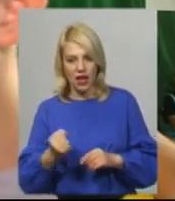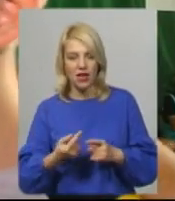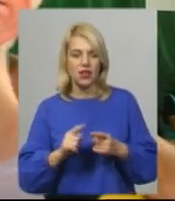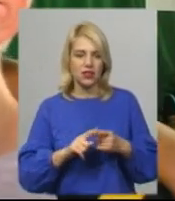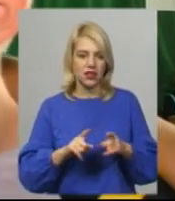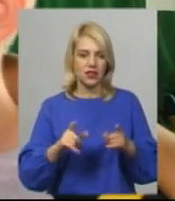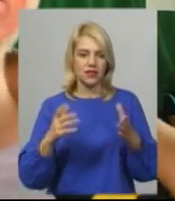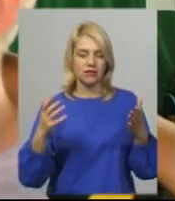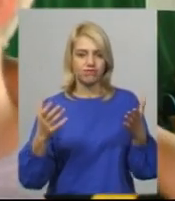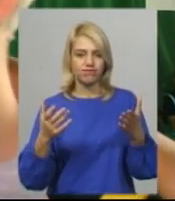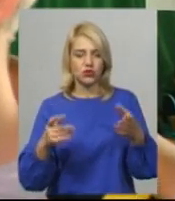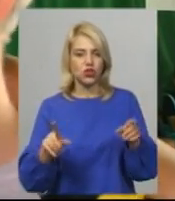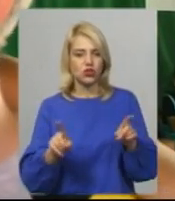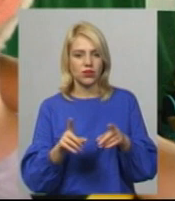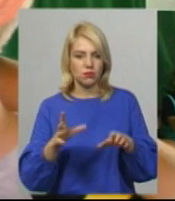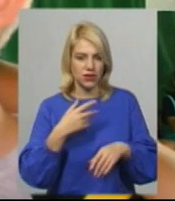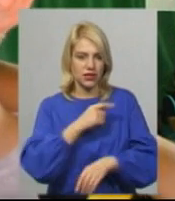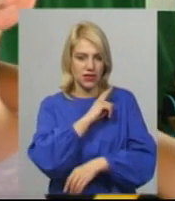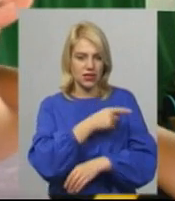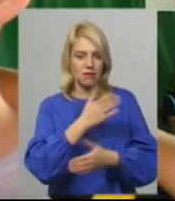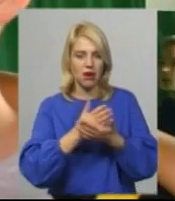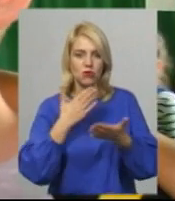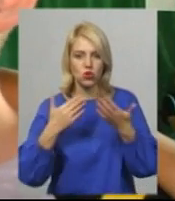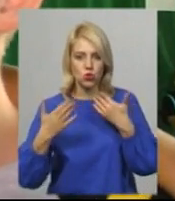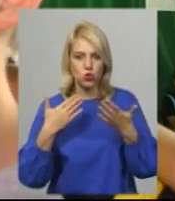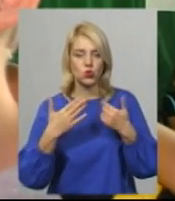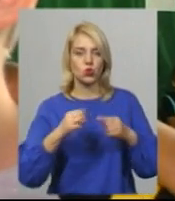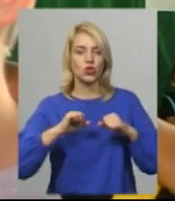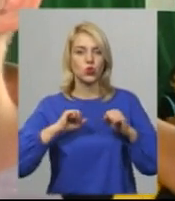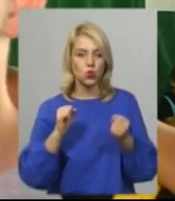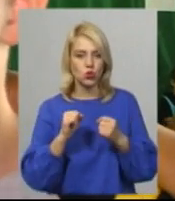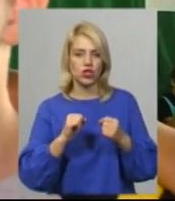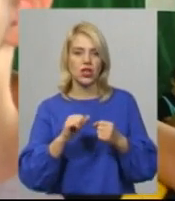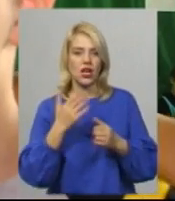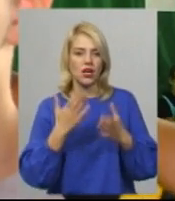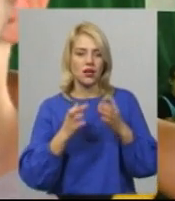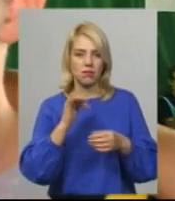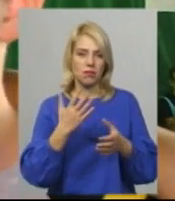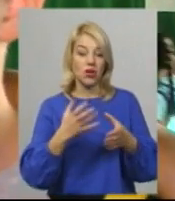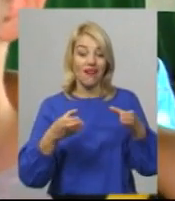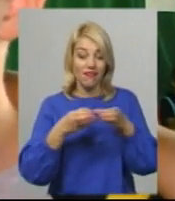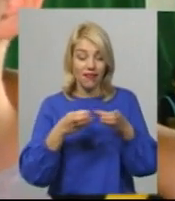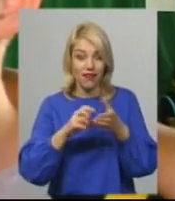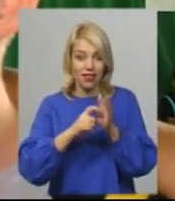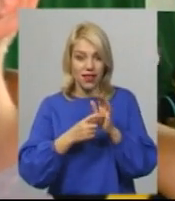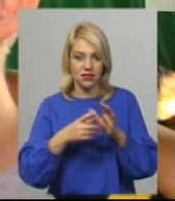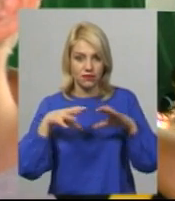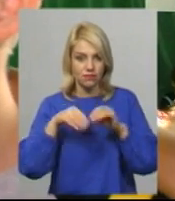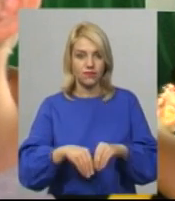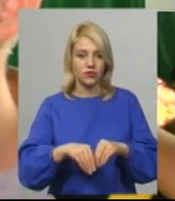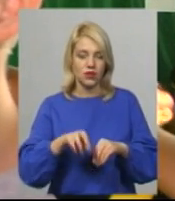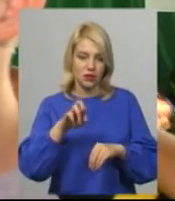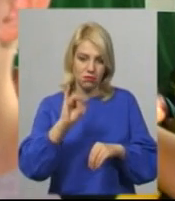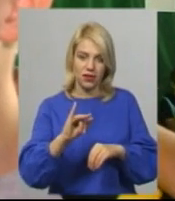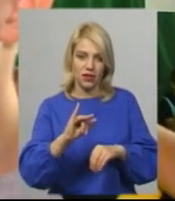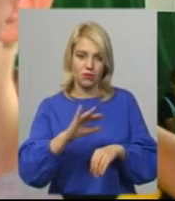Ми і так вже сильні маємо стосунки, які дружні, і того, якщо ми ще були в класі, з одному класі, то